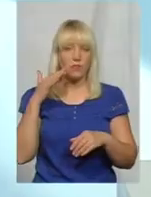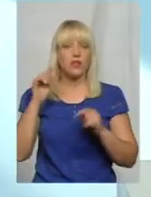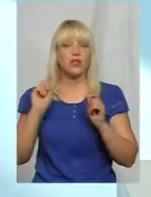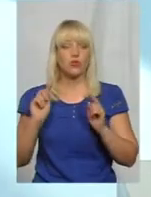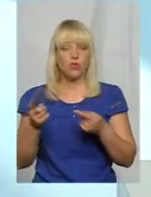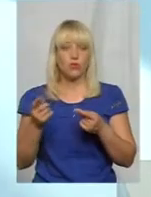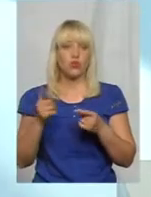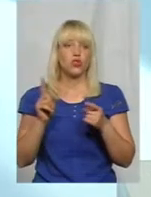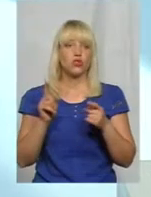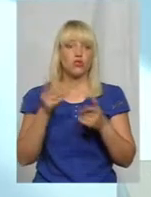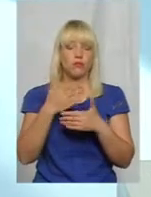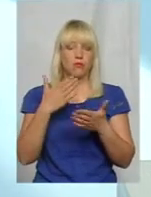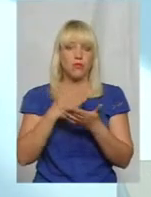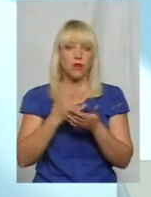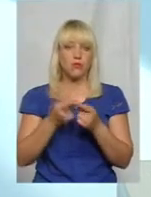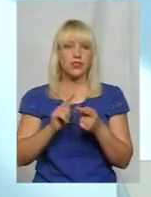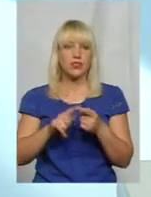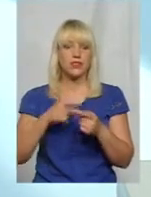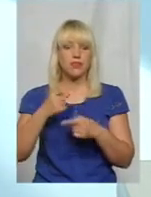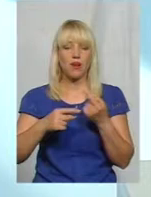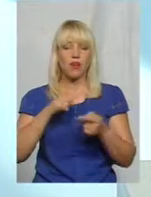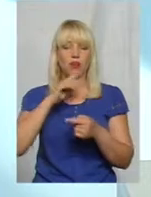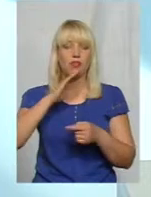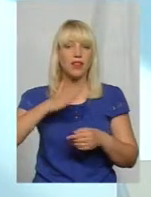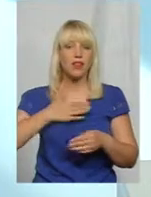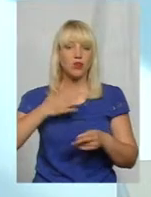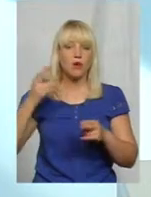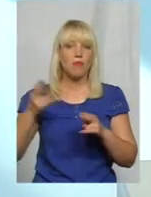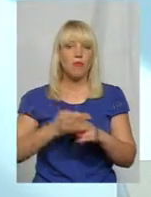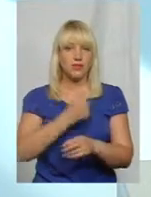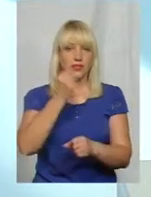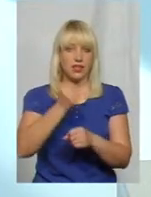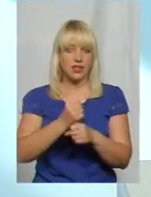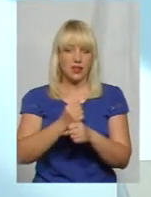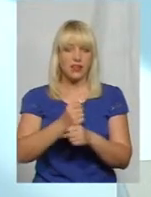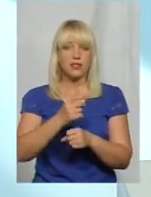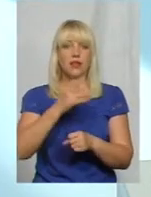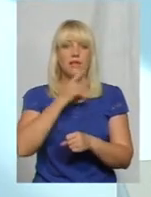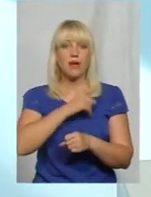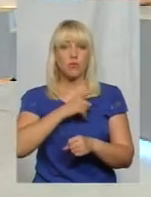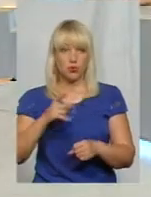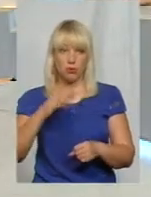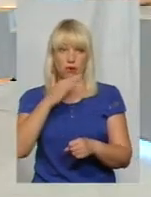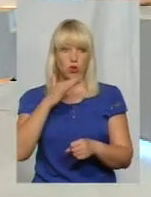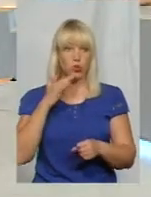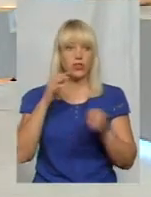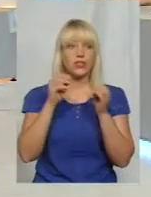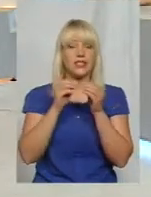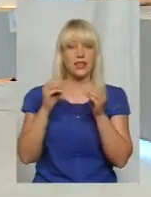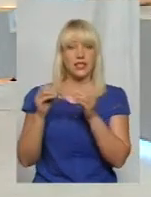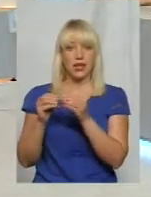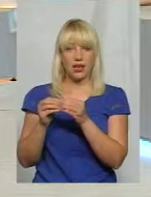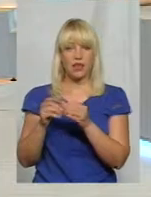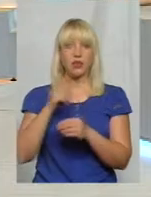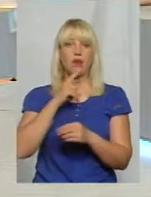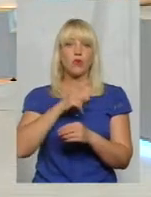це якраз спадок нашої бездіяльності протягом багатьох десятиліттів, досить таки тривалого